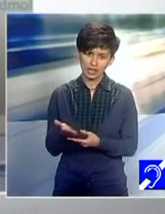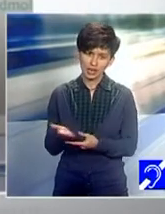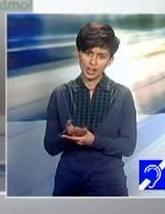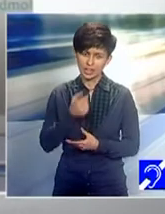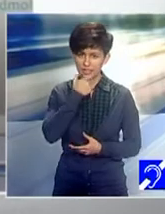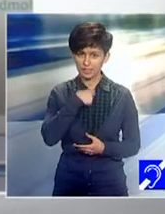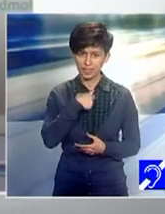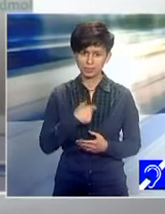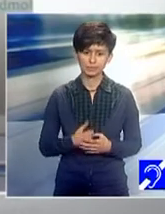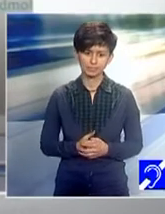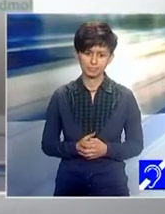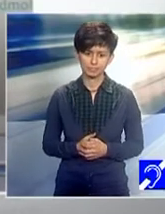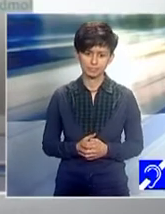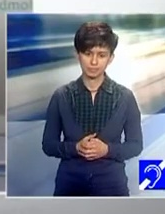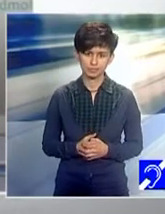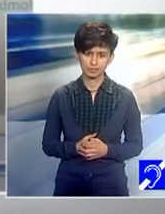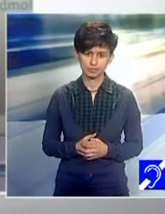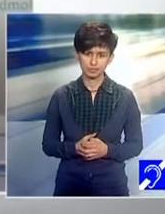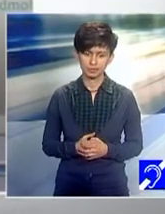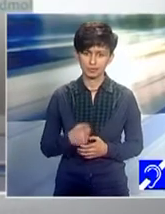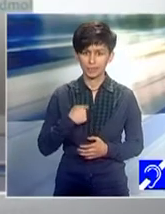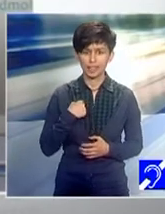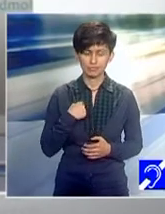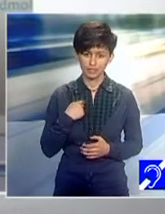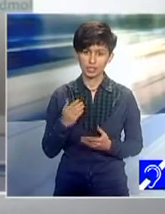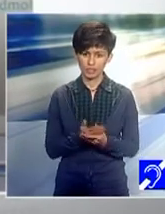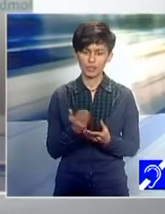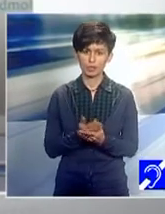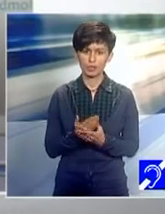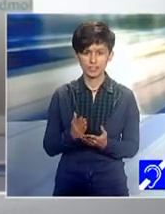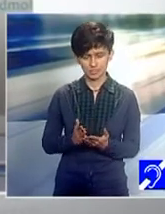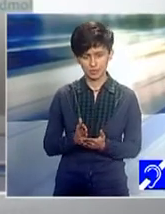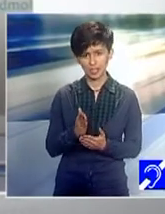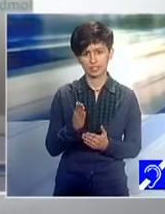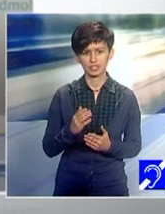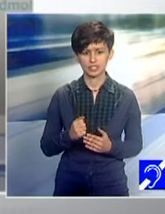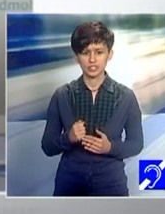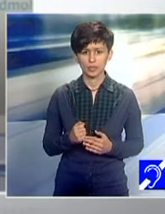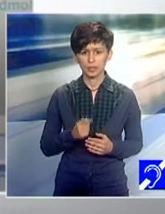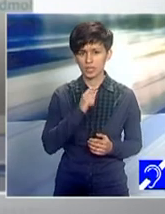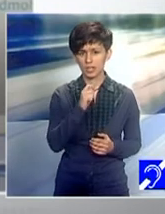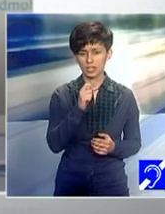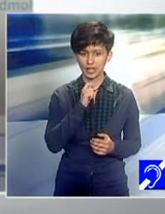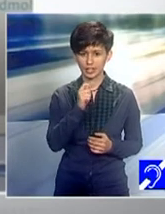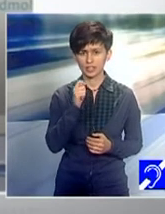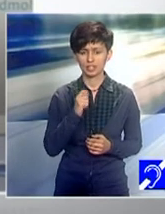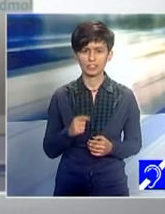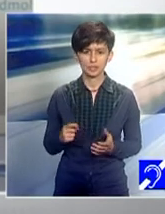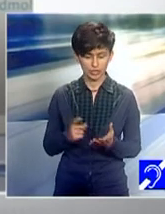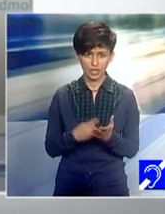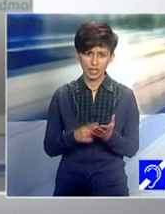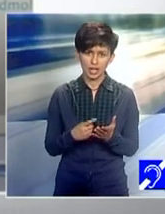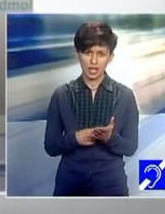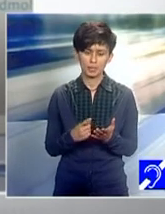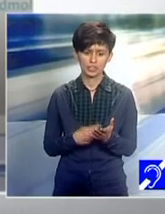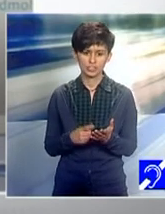că, după cum o să vă povestesc mai târziu, probabil, tot în cadrul interviurilor, le-am solicitat